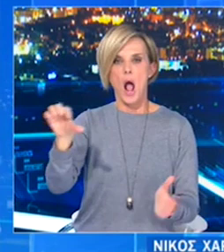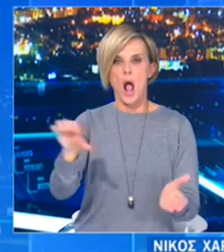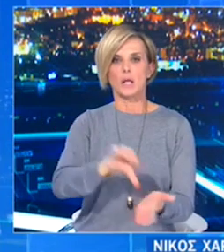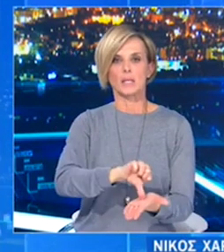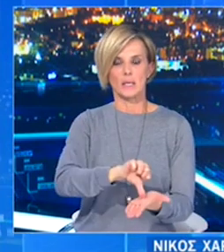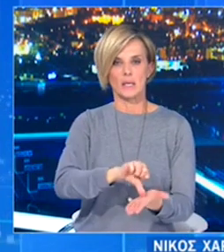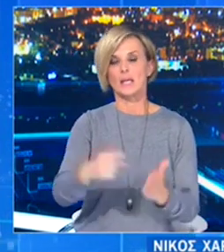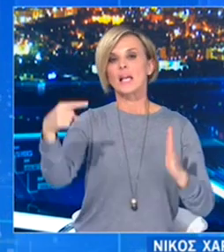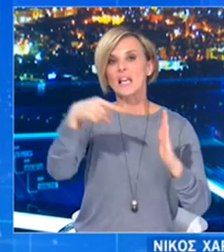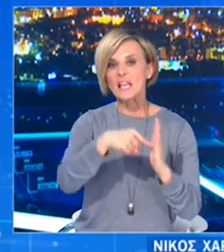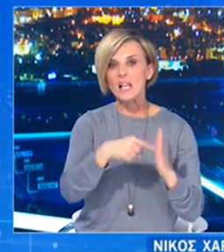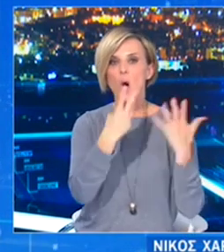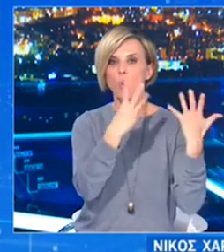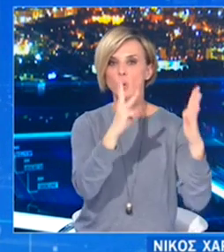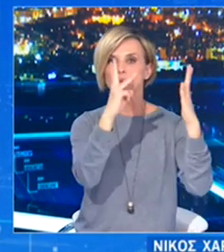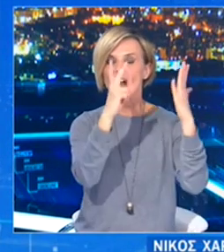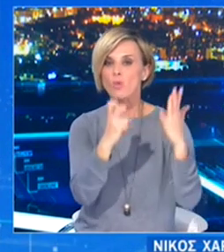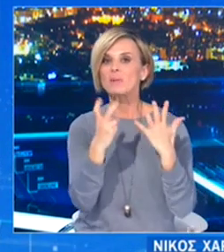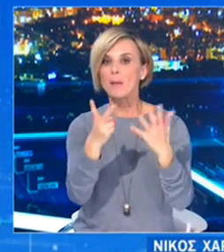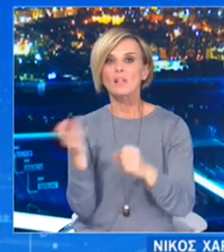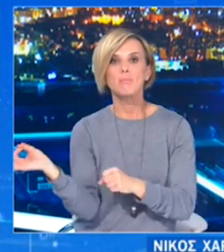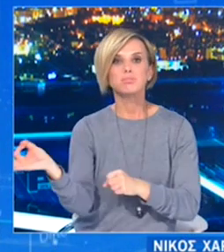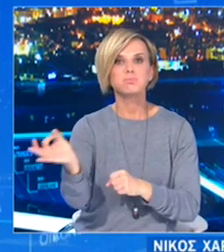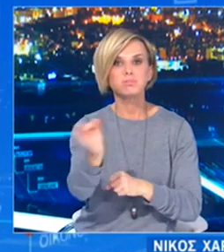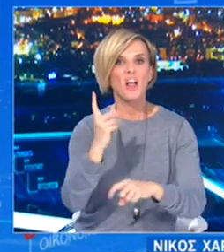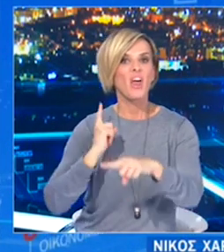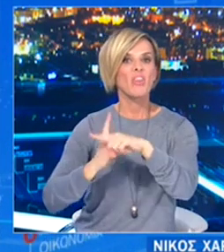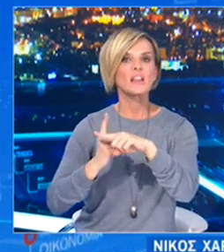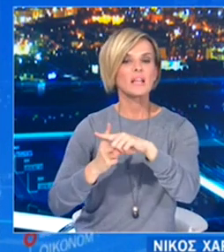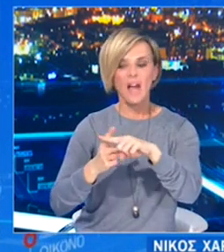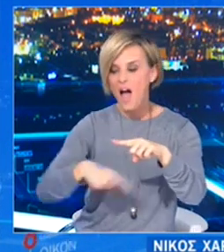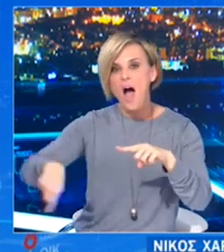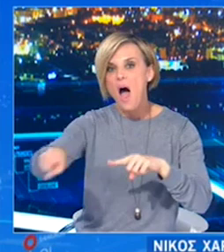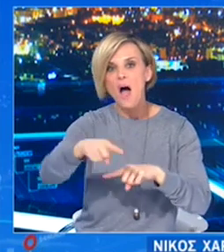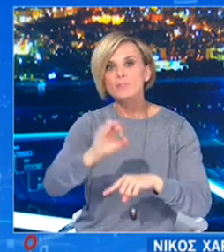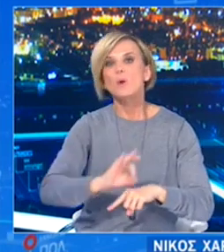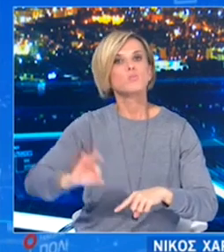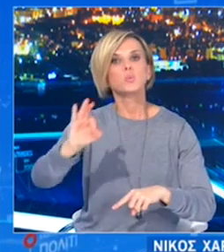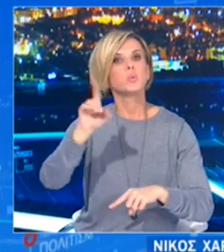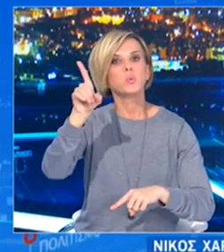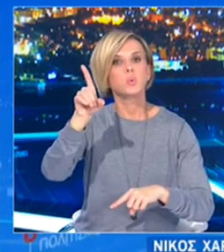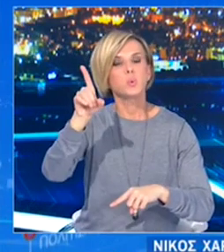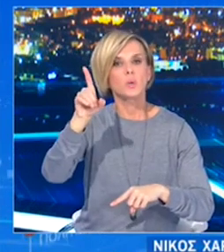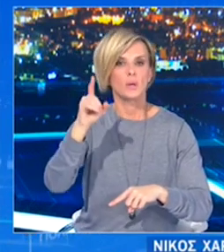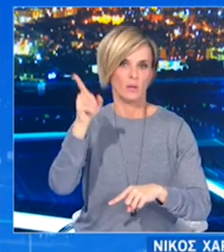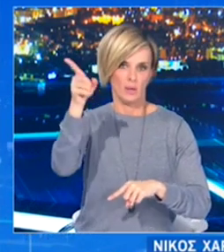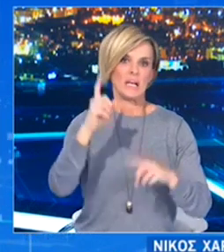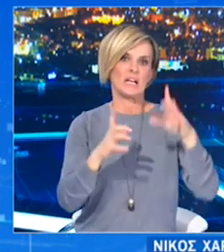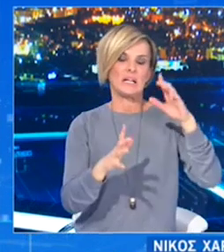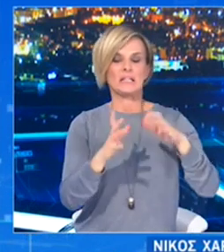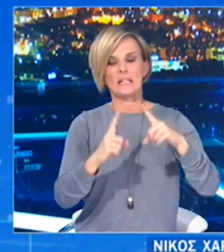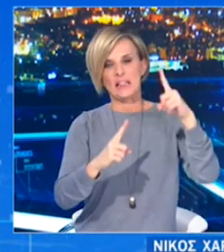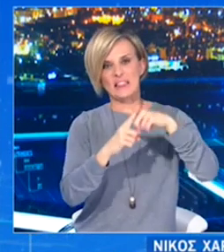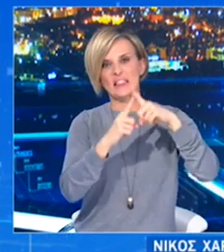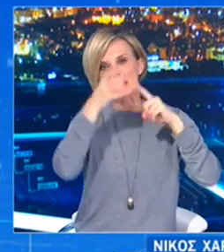.777, δηλαδή 10,7% από τους συνόλους των κρούσματων, βρίσκονται στην περιφέρεια της Θεσσαλίας. 1